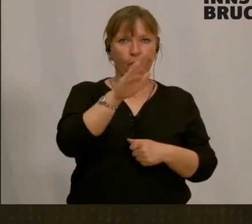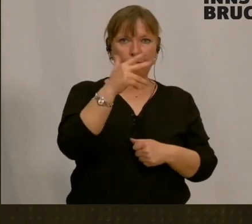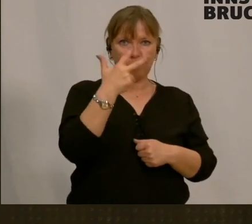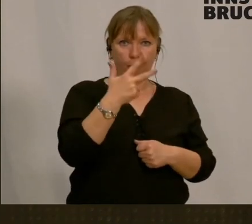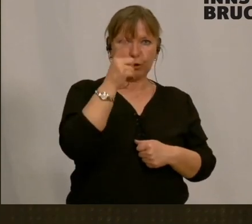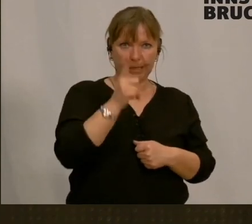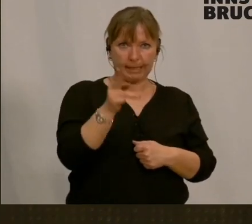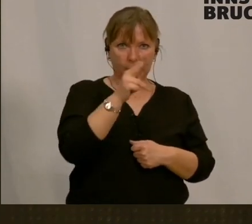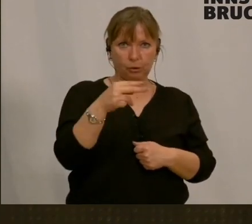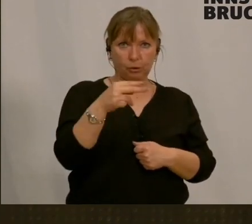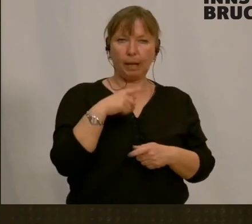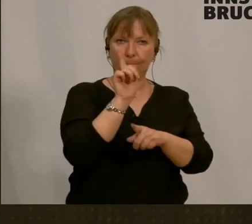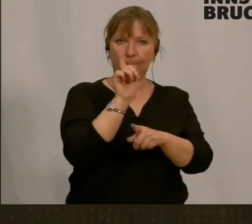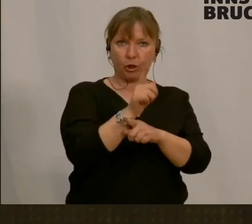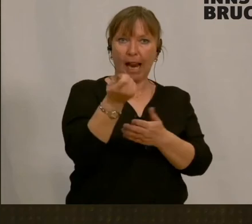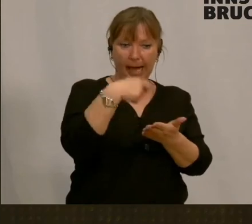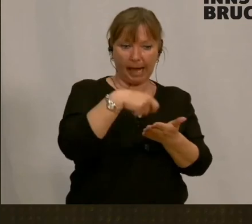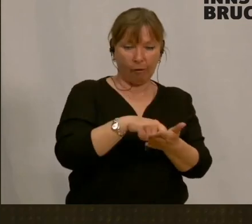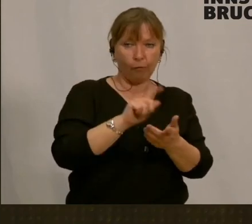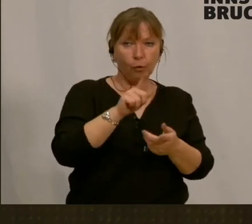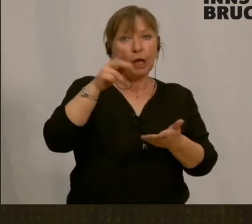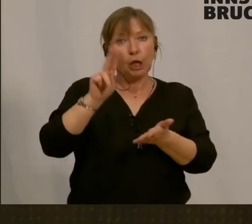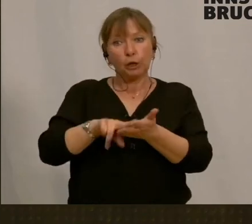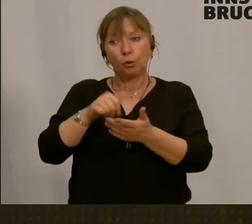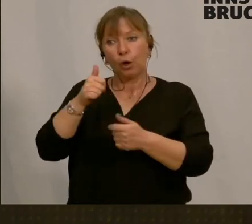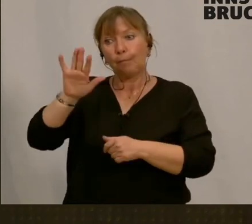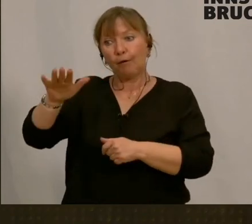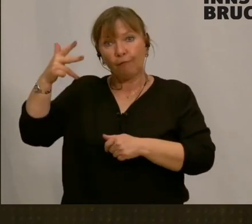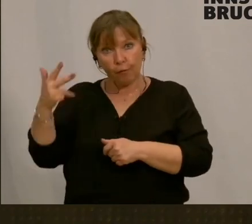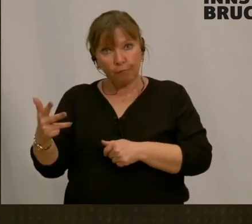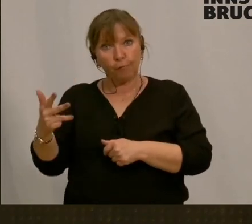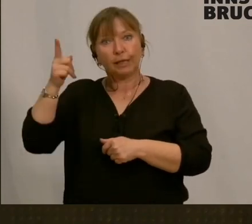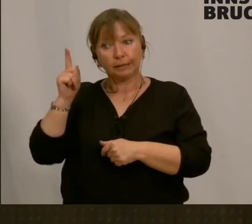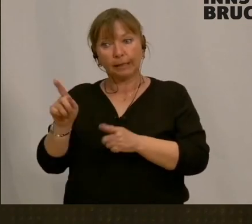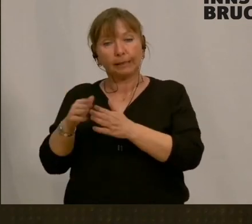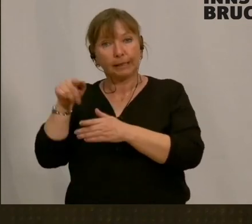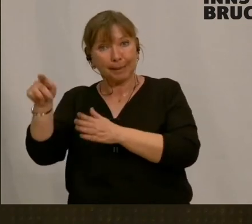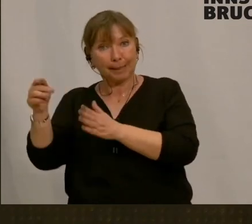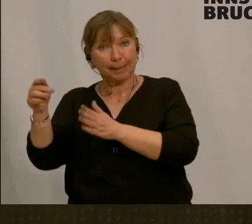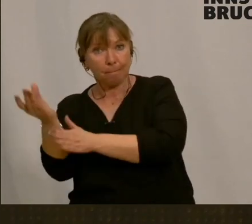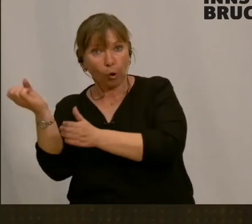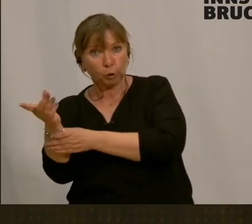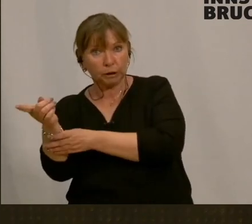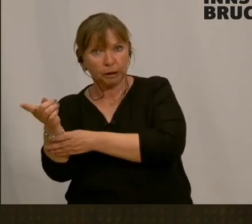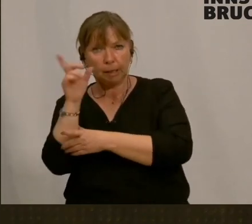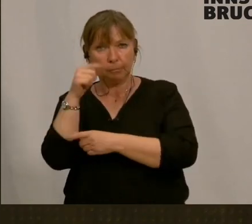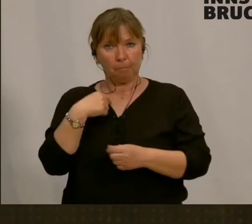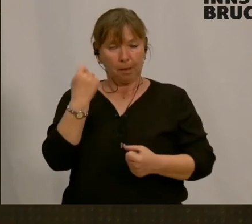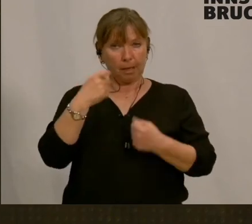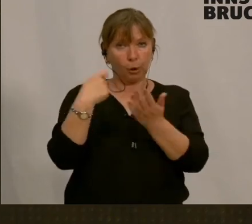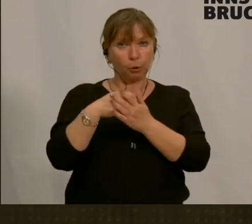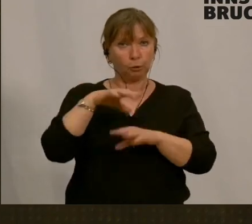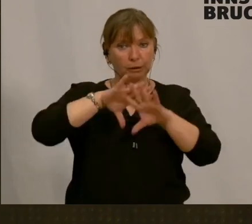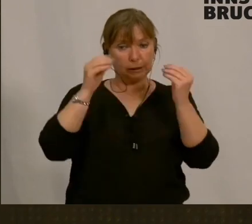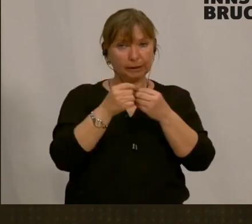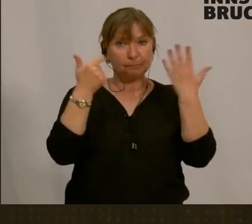Auto, kaufe ich es und dann zahle ich nochmal 35.000, damit es auch dankenswerter produziert wird. Das heißt, ich habe ein Auto dann um 70.000, wo ich dann